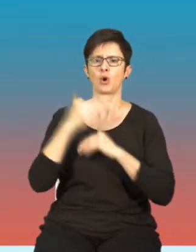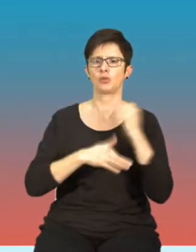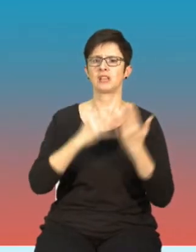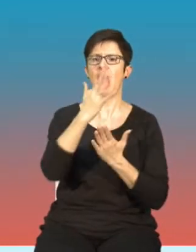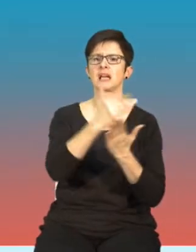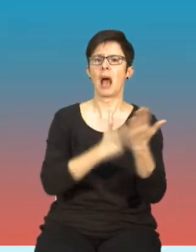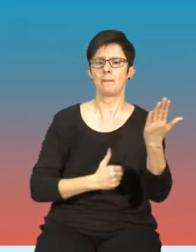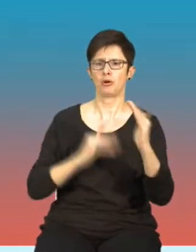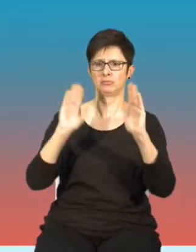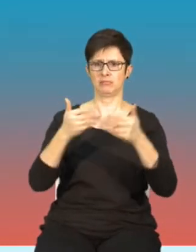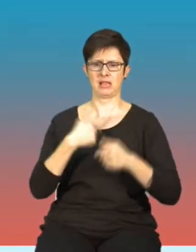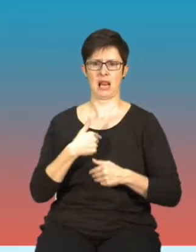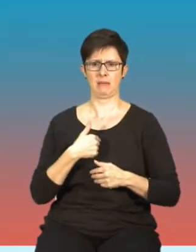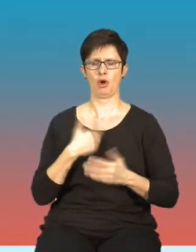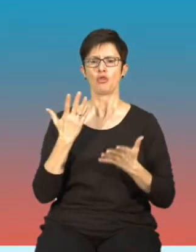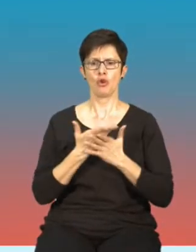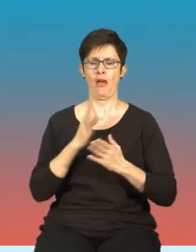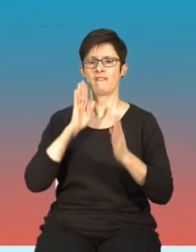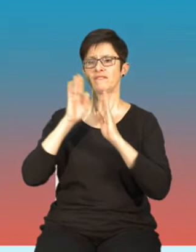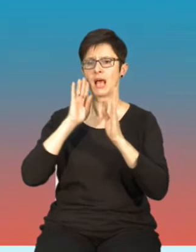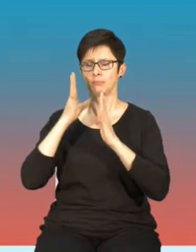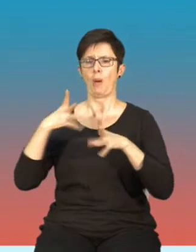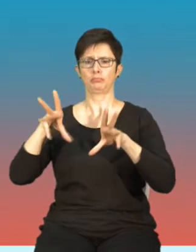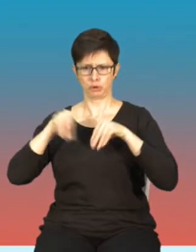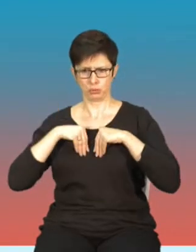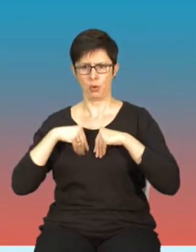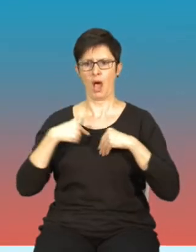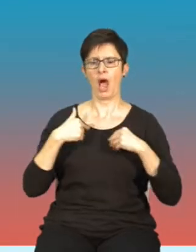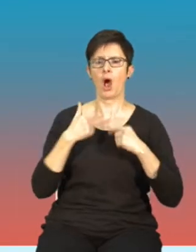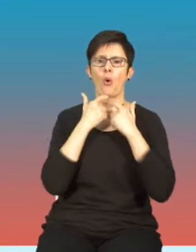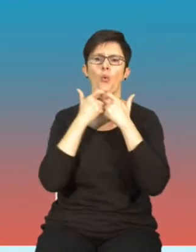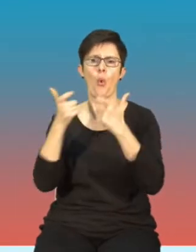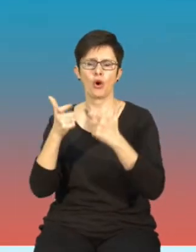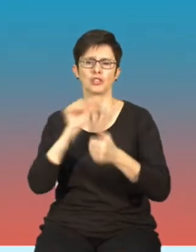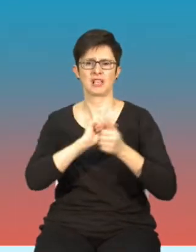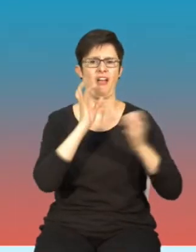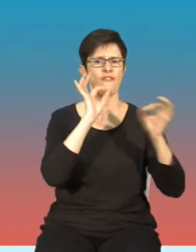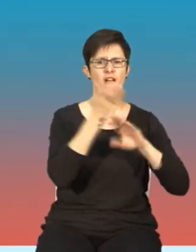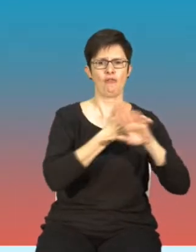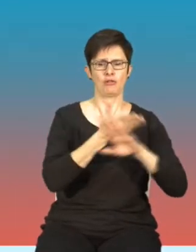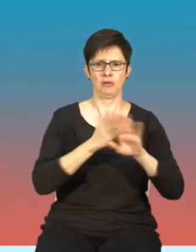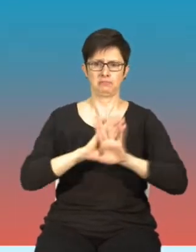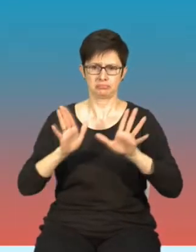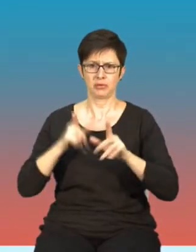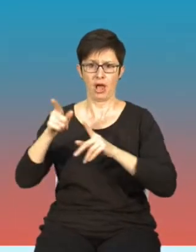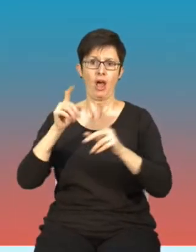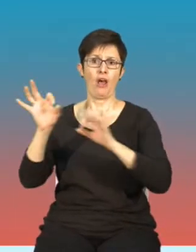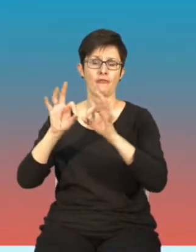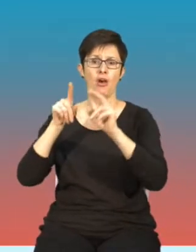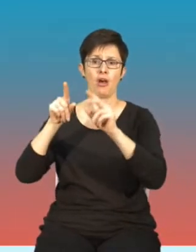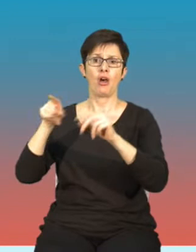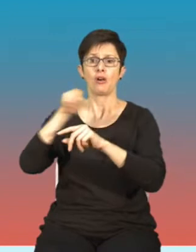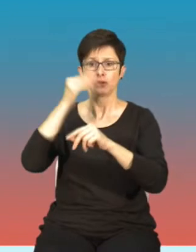a jedynie Facebook przyjmuje od nas zgłoszenie, i przekazuje je dalej